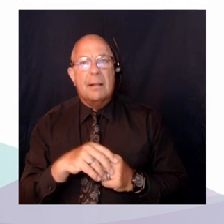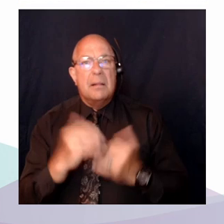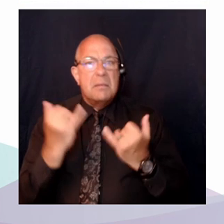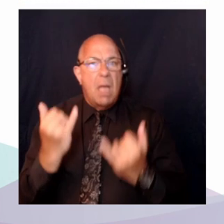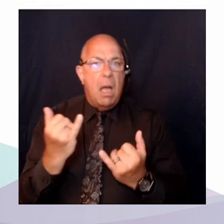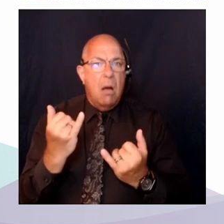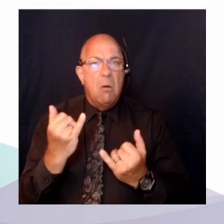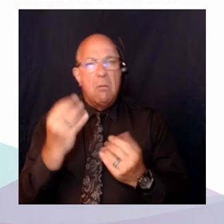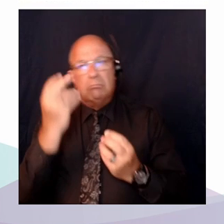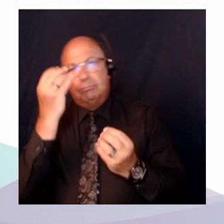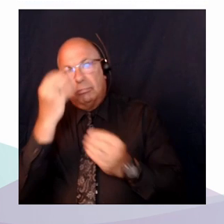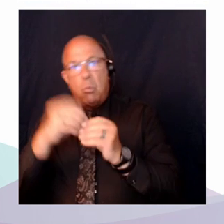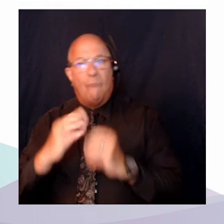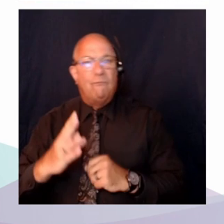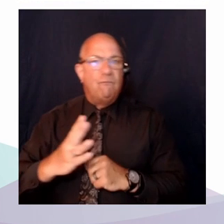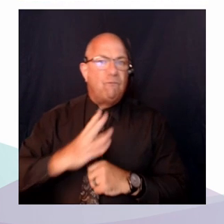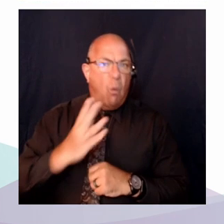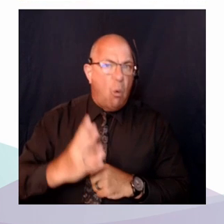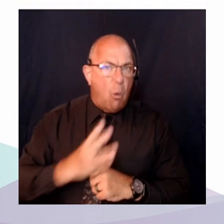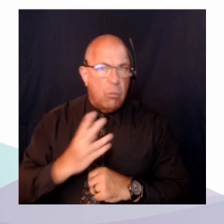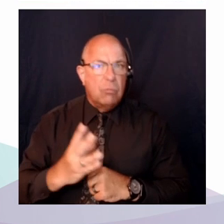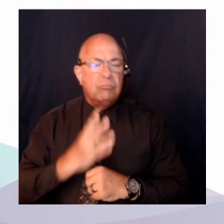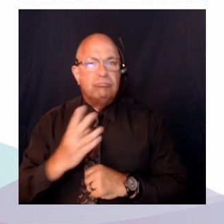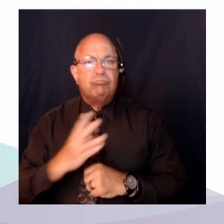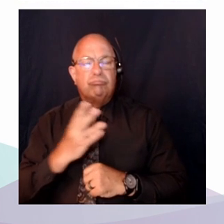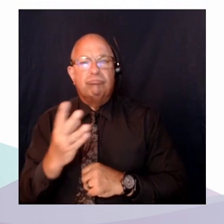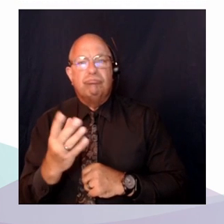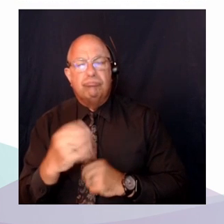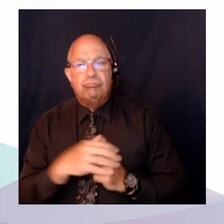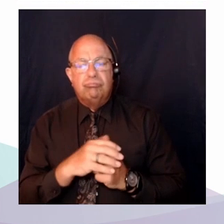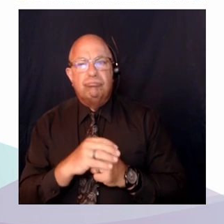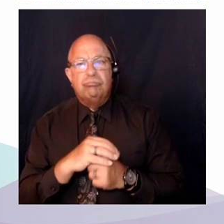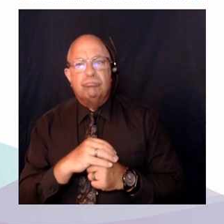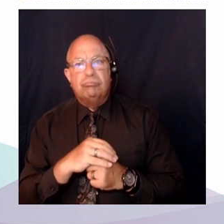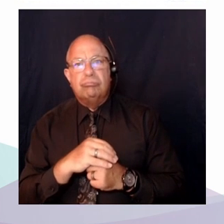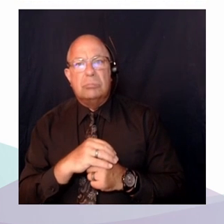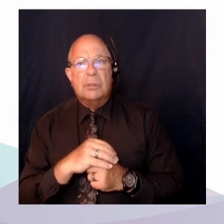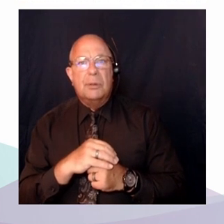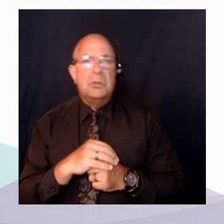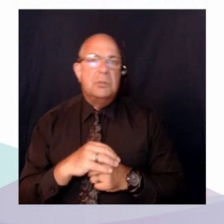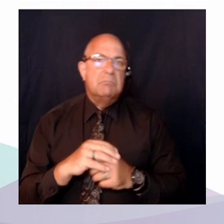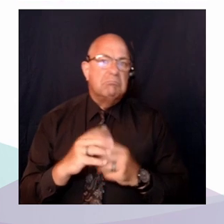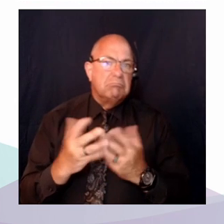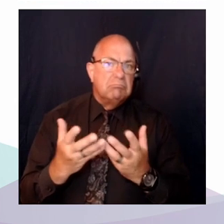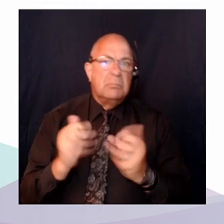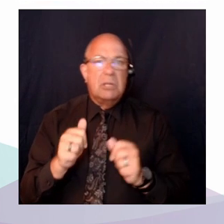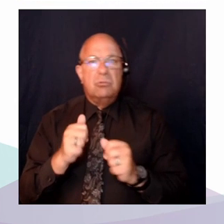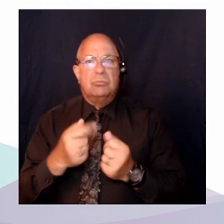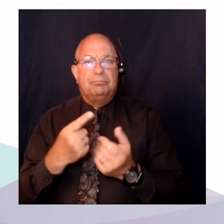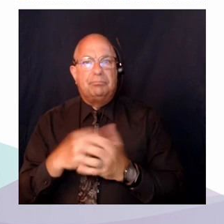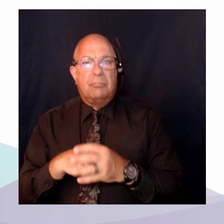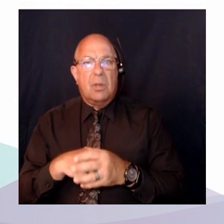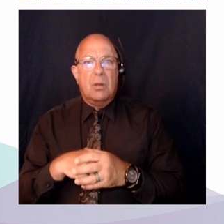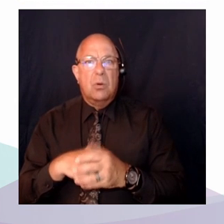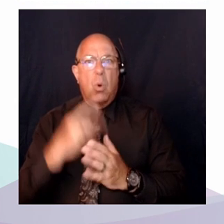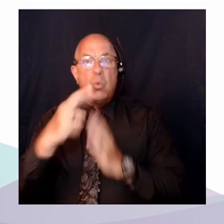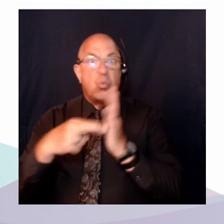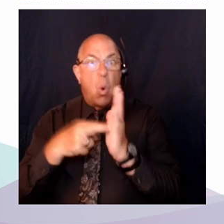on peut bien sûr pointer du doigt le rôle des juges, le rôle des tribunaux judiciaires. Ces derniers